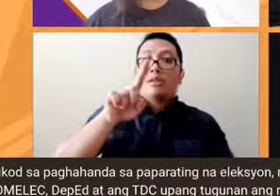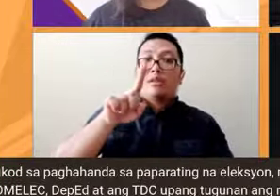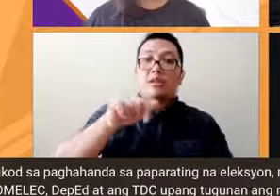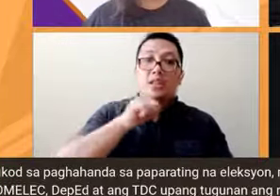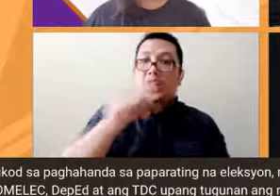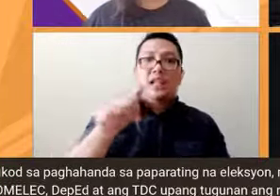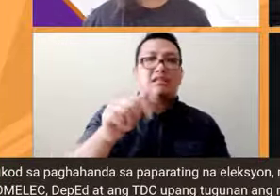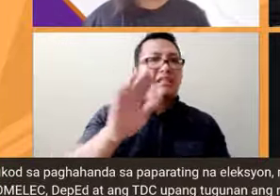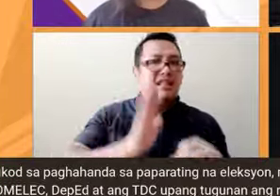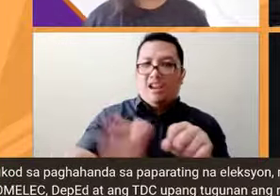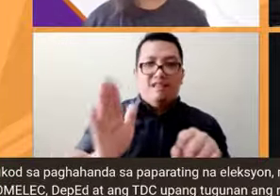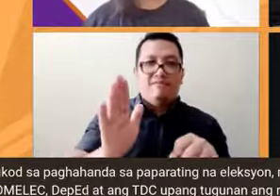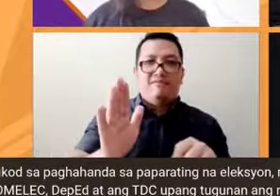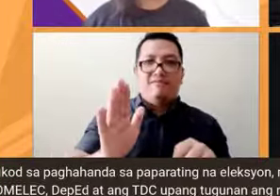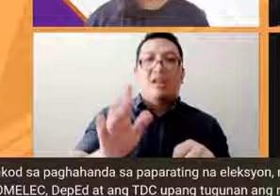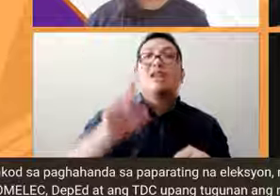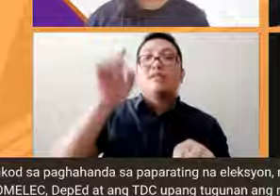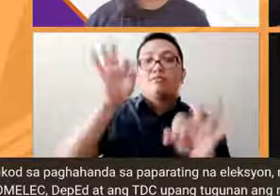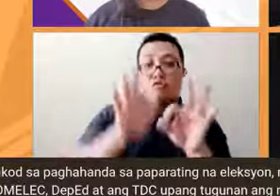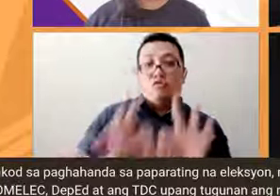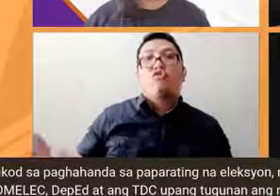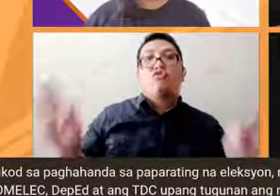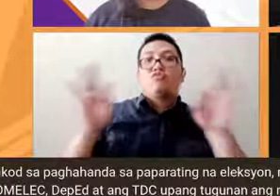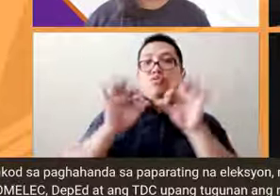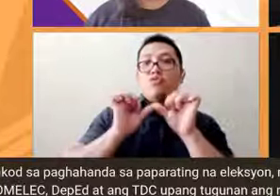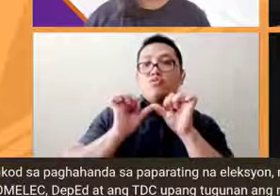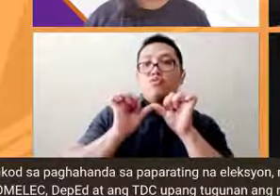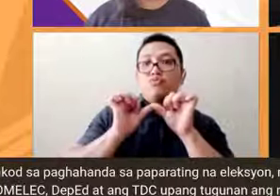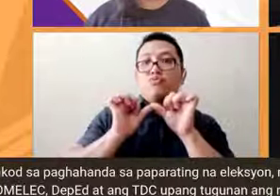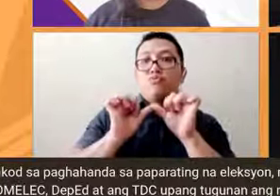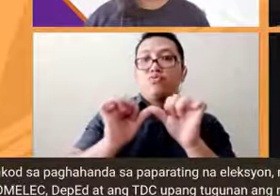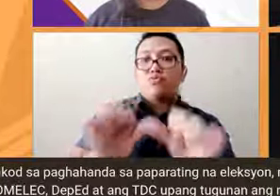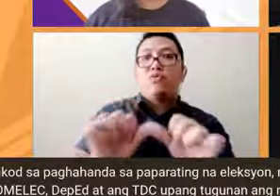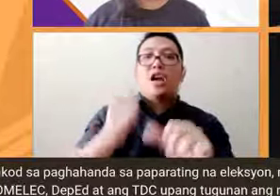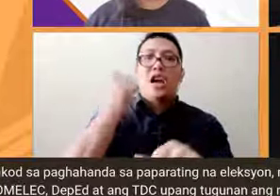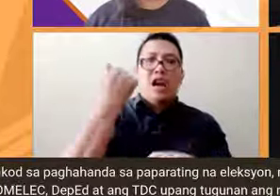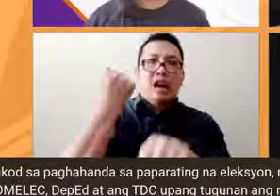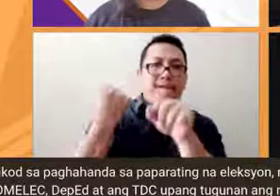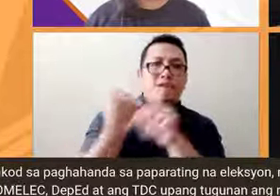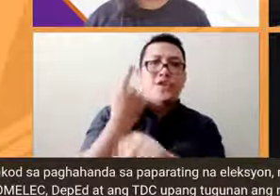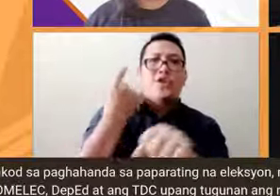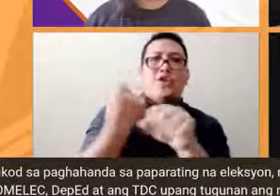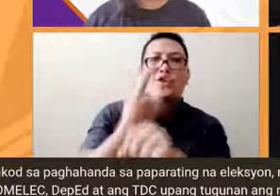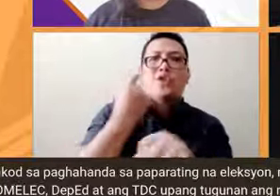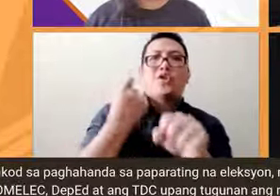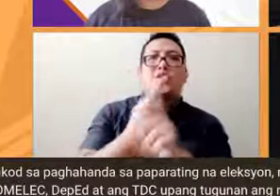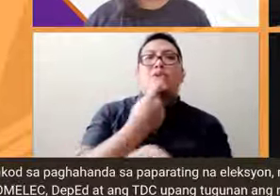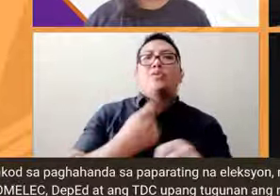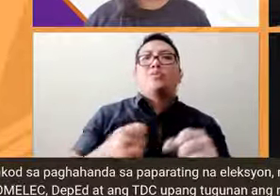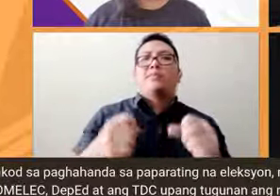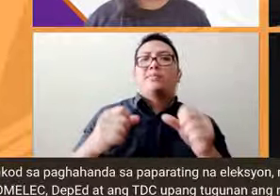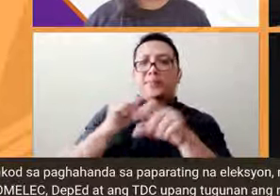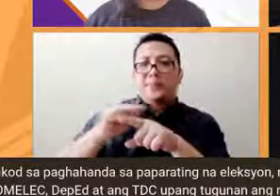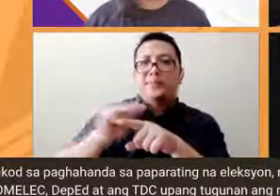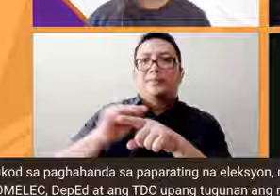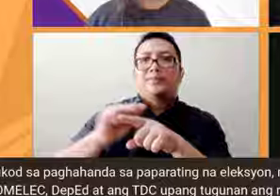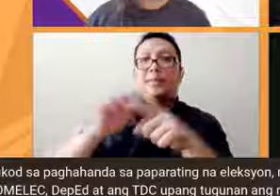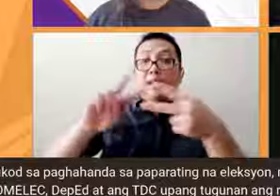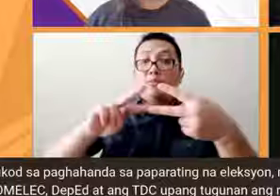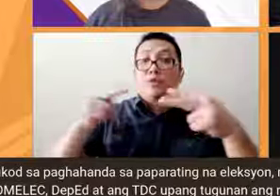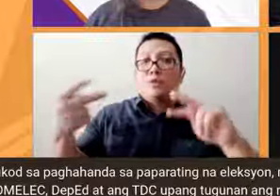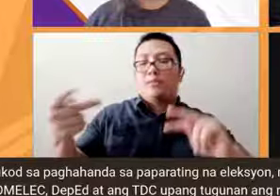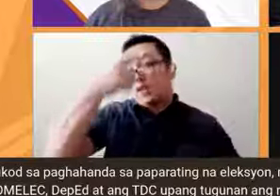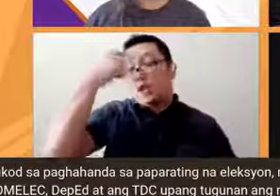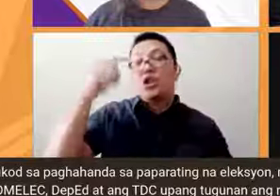importante ito ay may continuity every year throughout time may twist lang kasi it